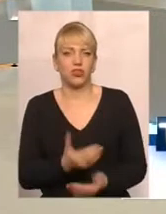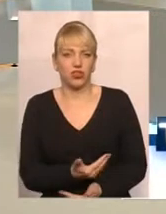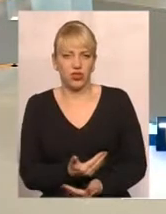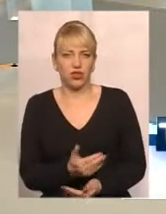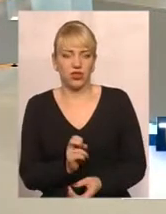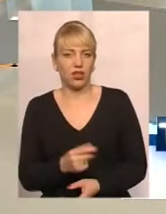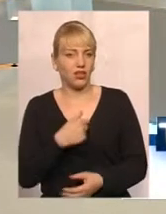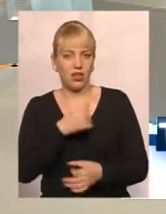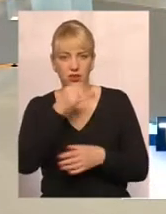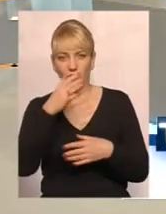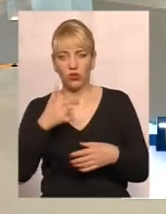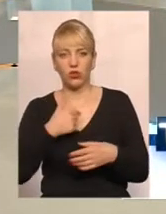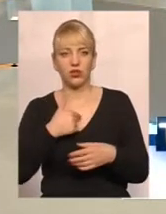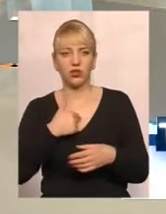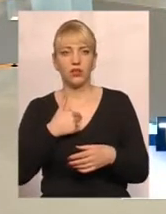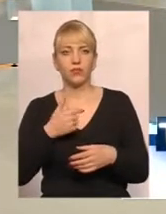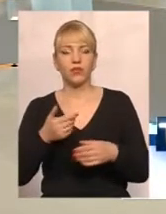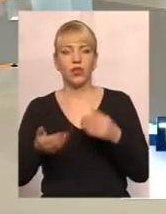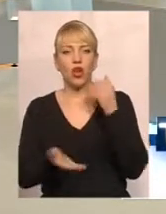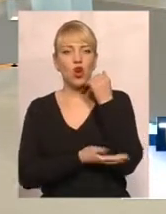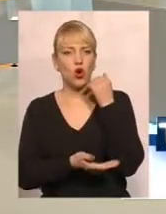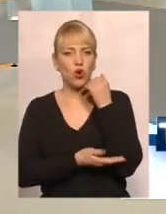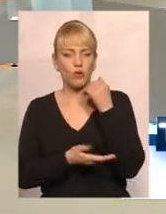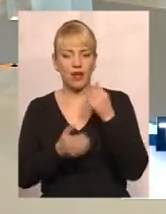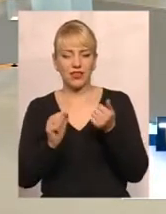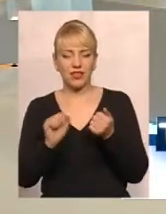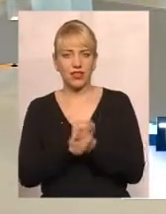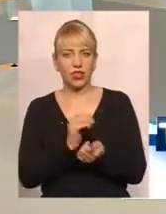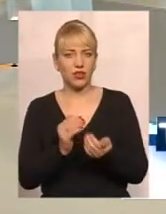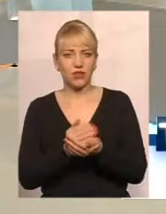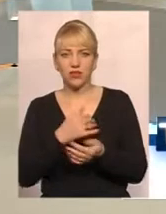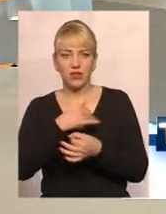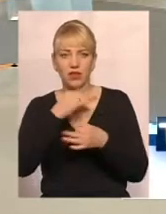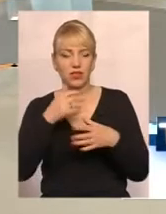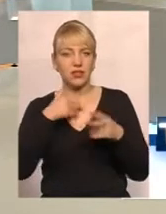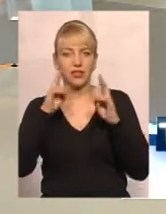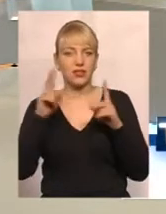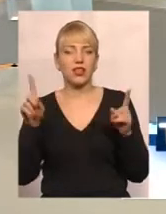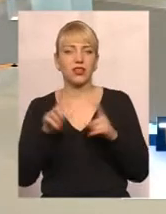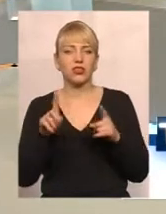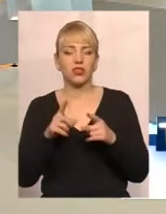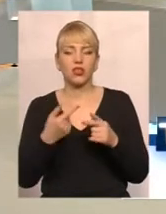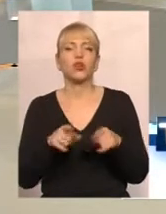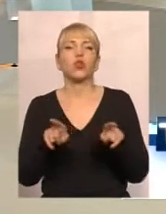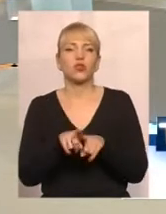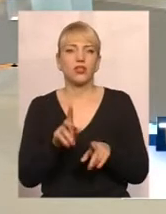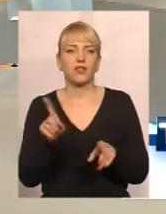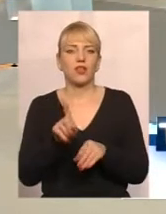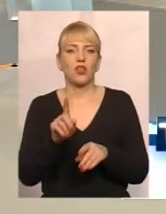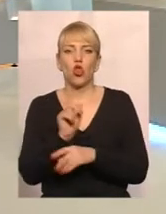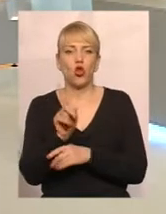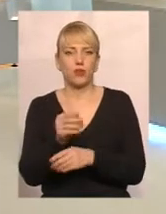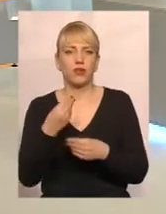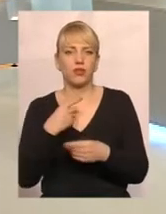Я не годна, ломать не можу рубати, не годна до плити носити, саме я йдна. Взяли зменшили такі куби. То що ти його